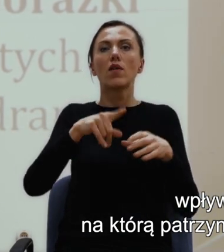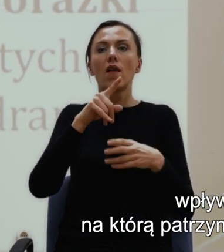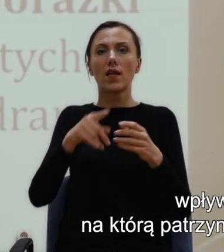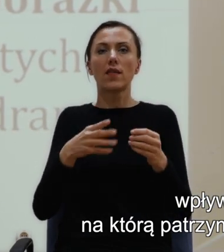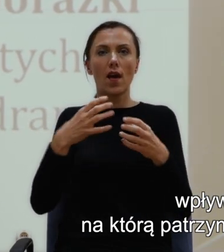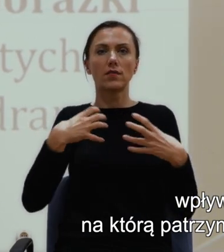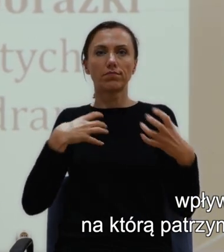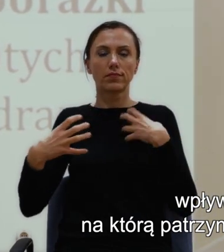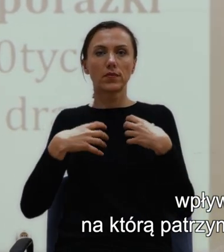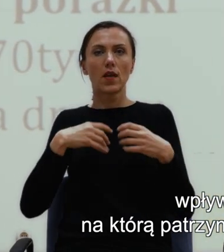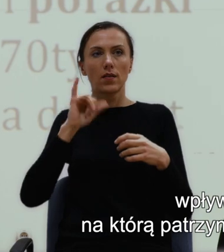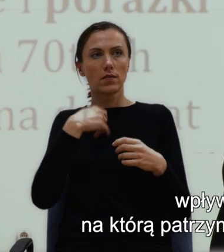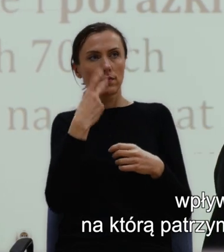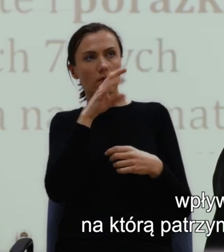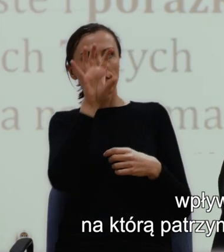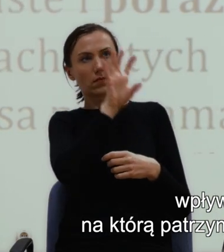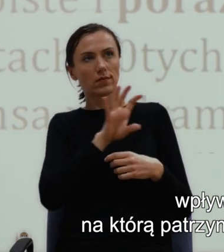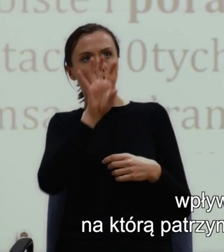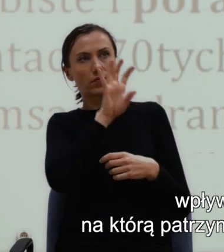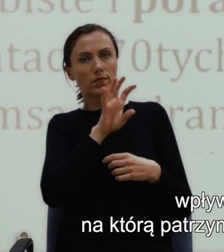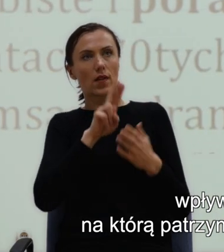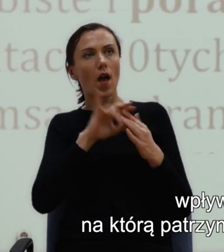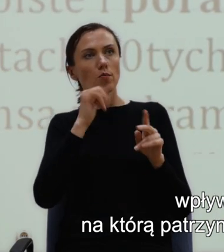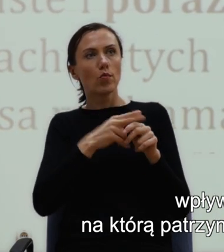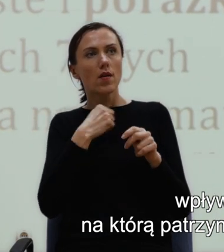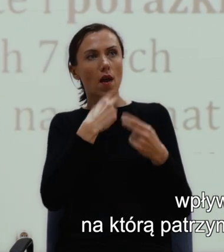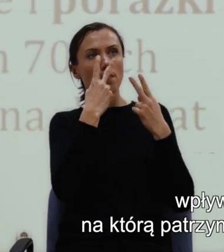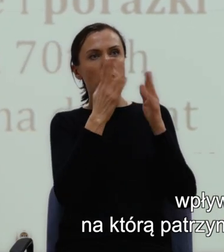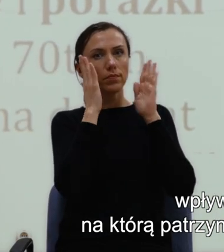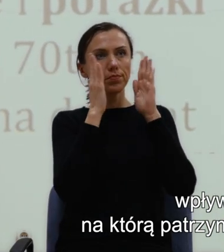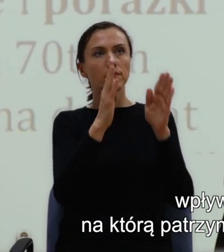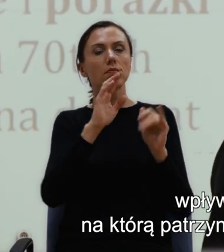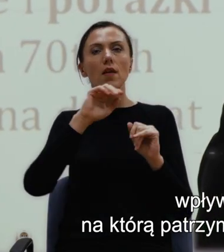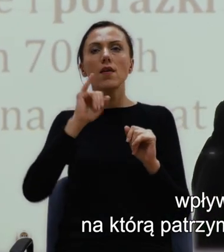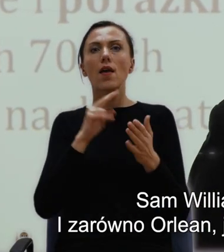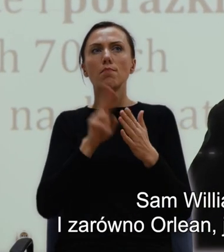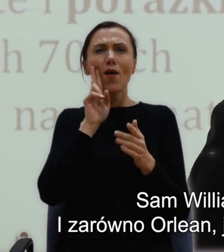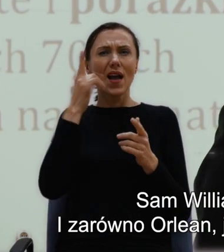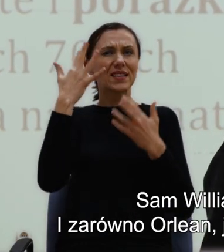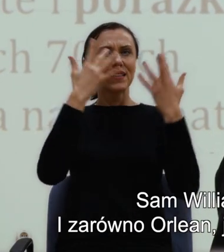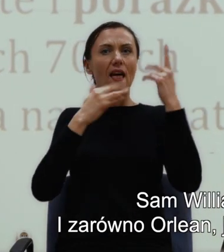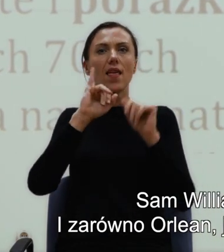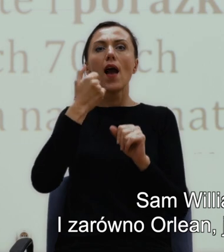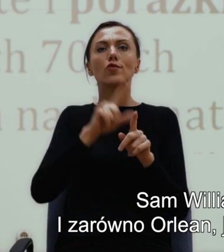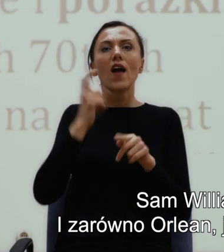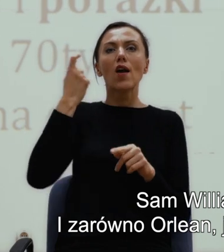i na którą patrzymy poniekąd jak na sen, jak na wspomnienie. Sam Williams